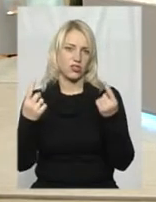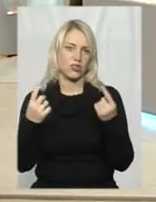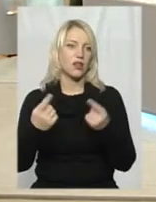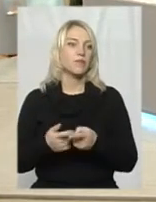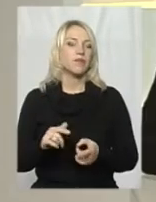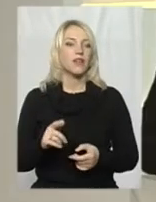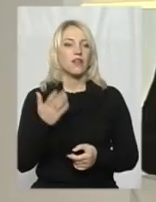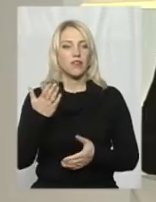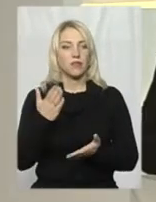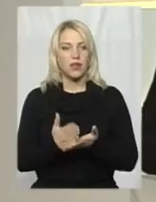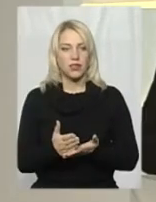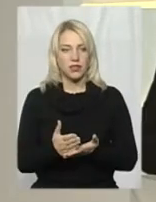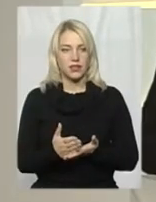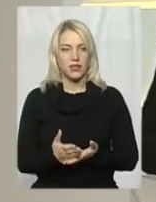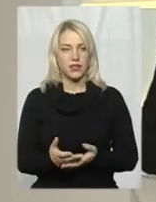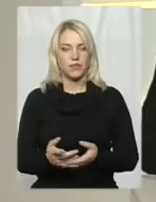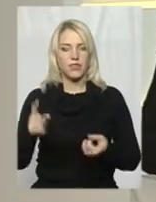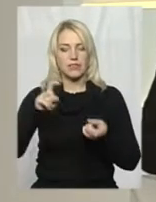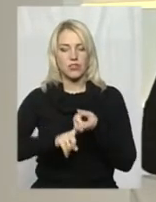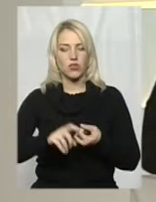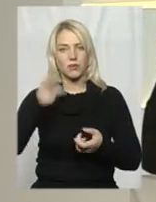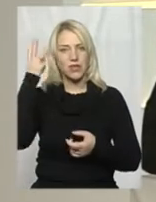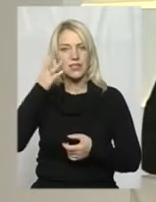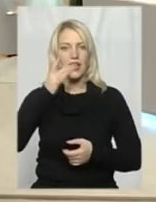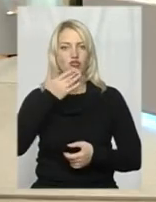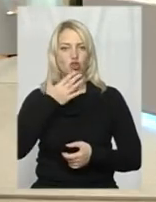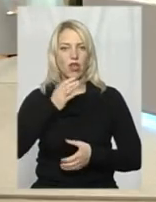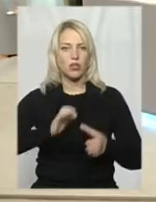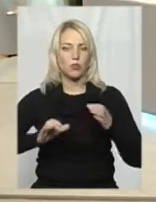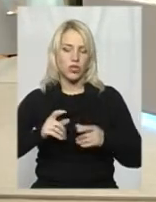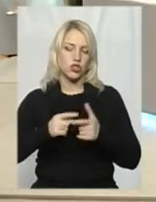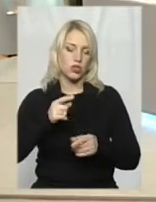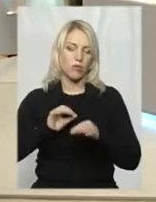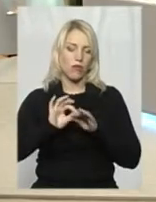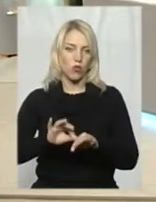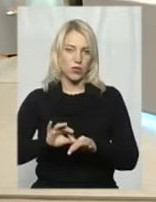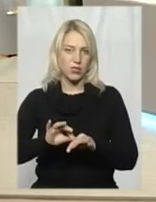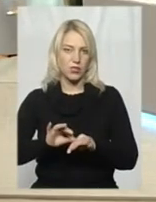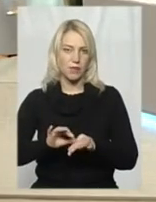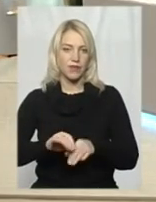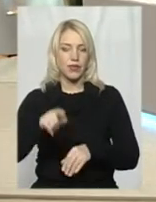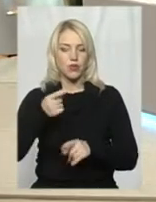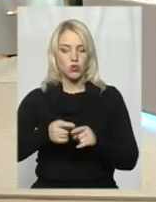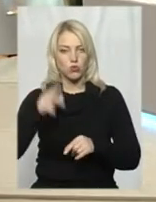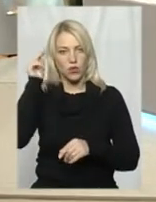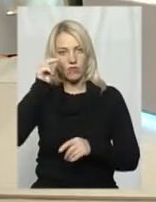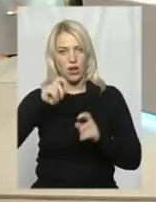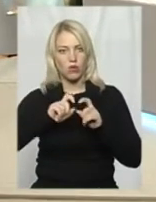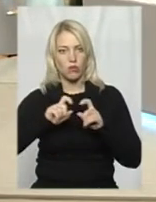безпосередній зв'язок із Хмельницьким національним університетом. Чи проводяться в цьому навчальному закладі